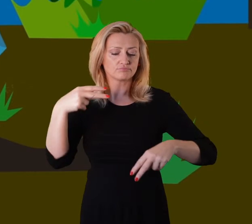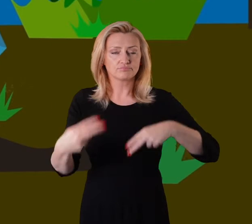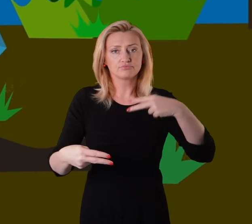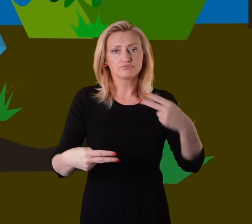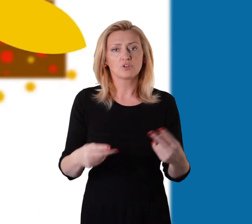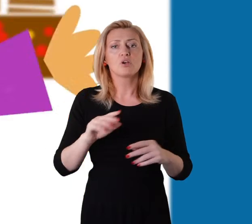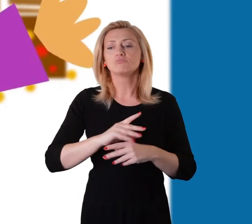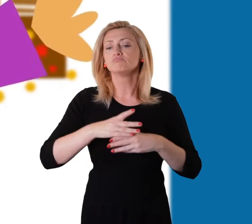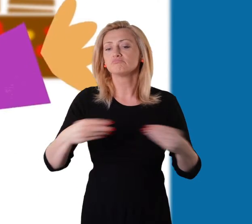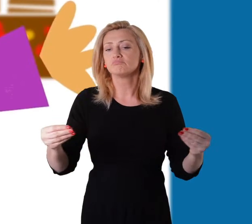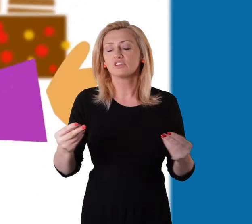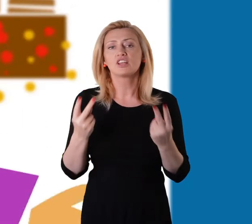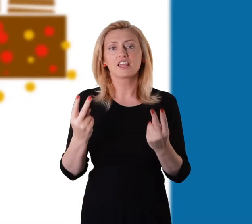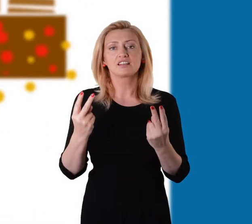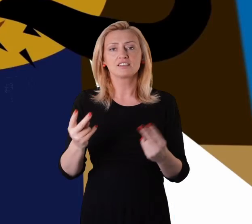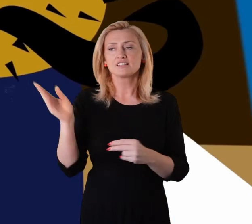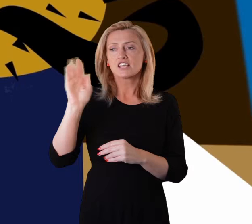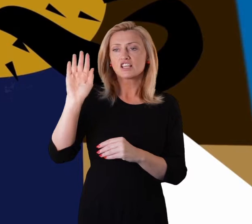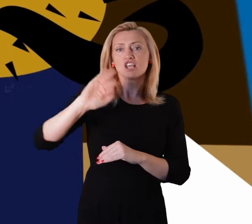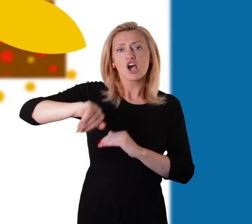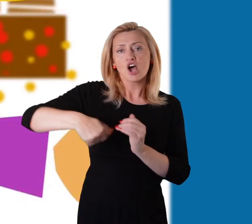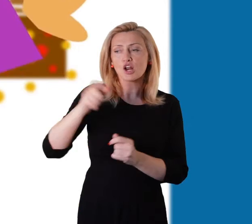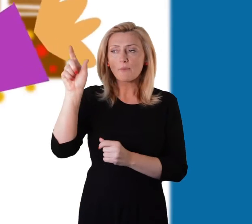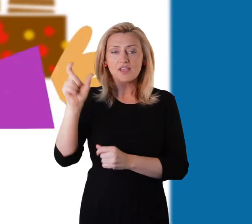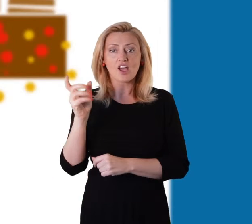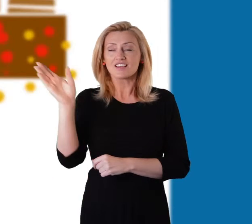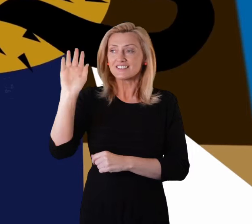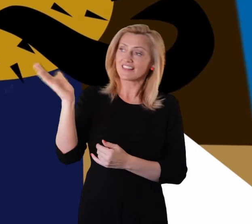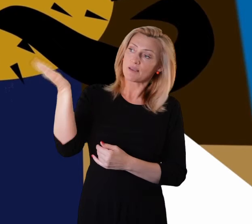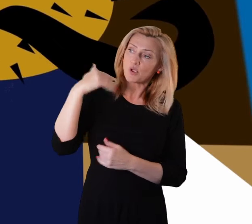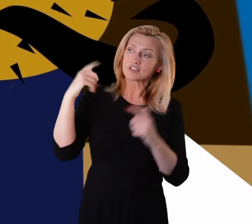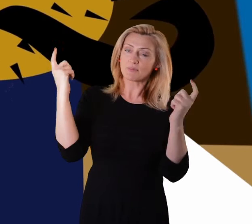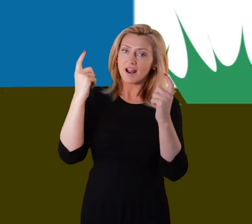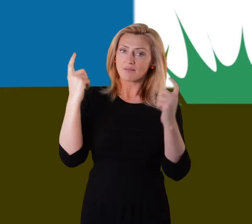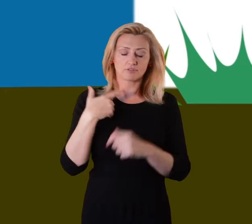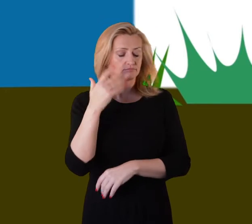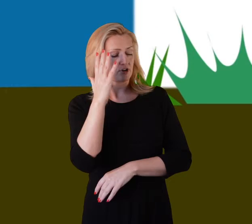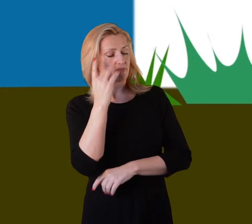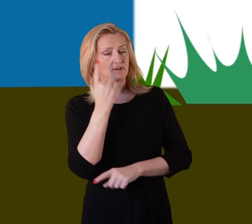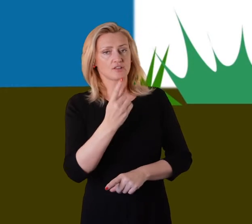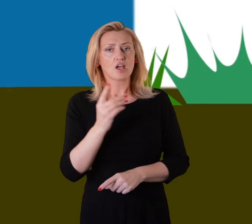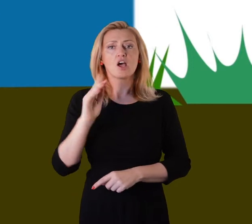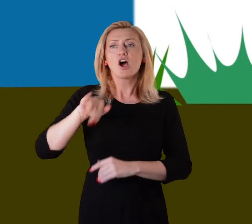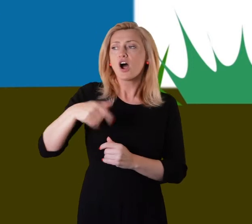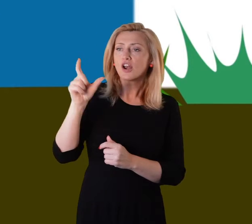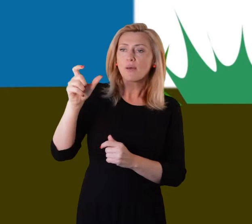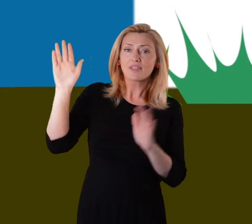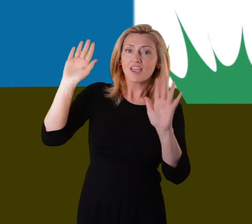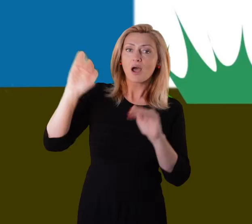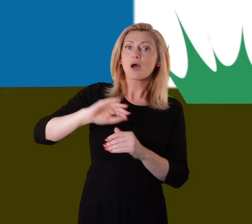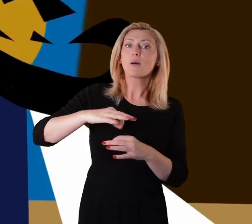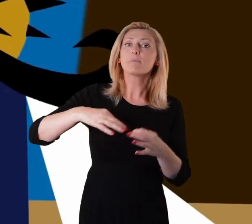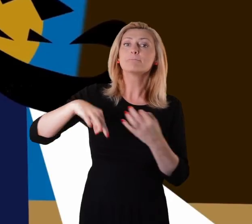van a kincs Szia, mia, haramia Szia, mia Nem jössz bálba Nem jövőt Haramia, a bálba